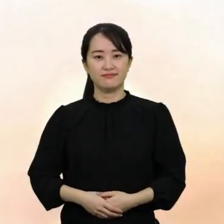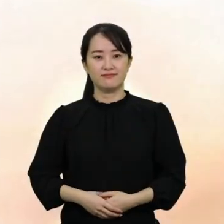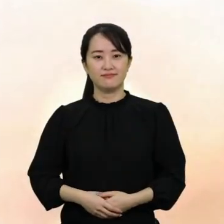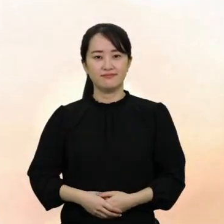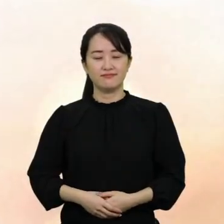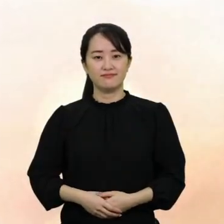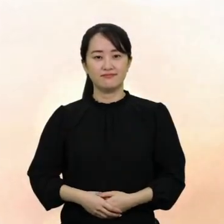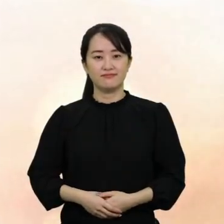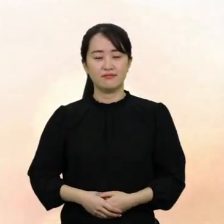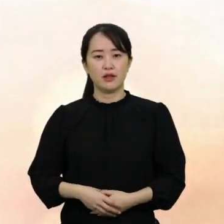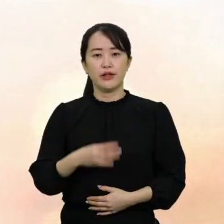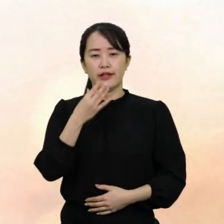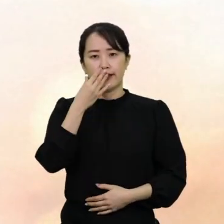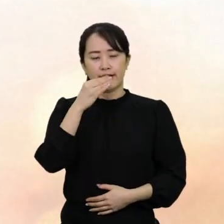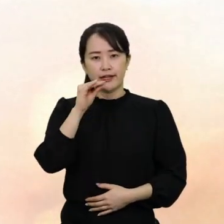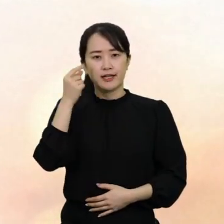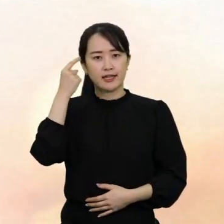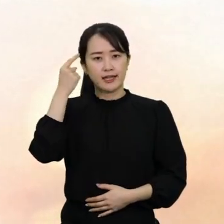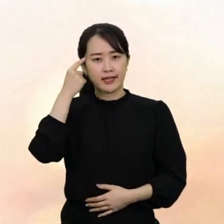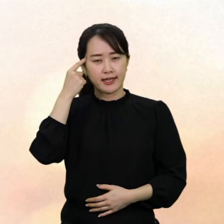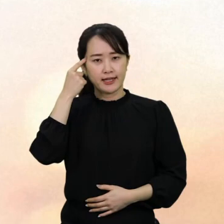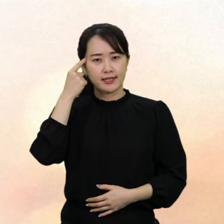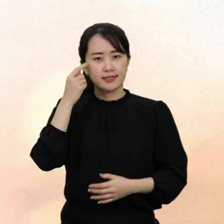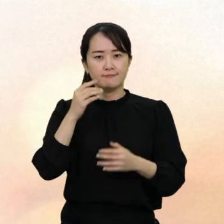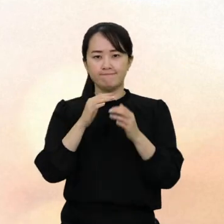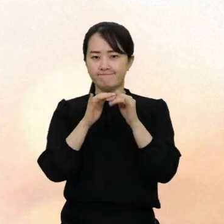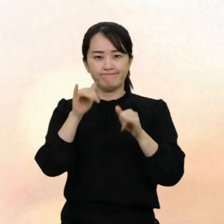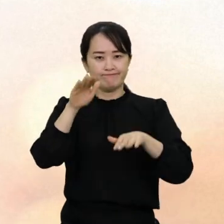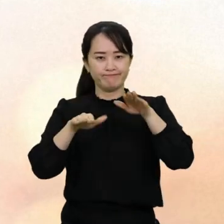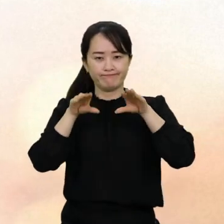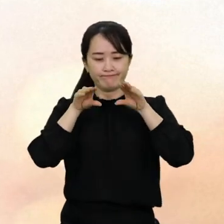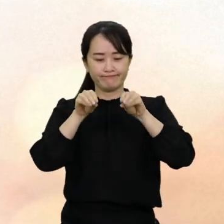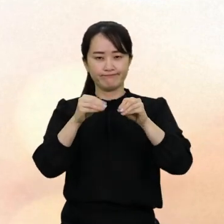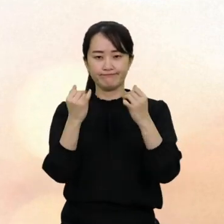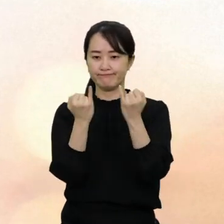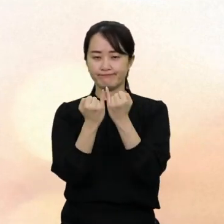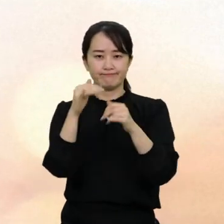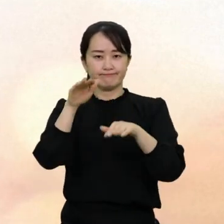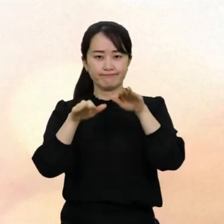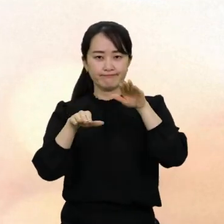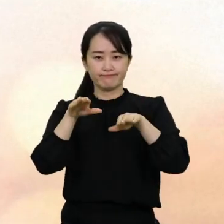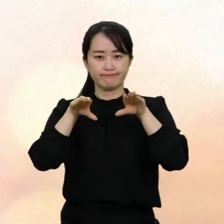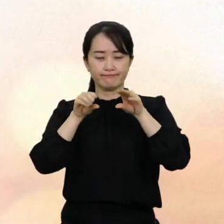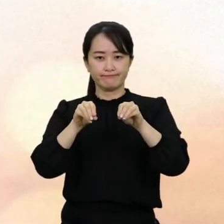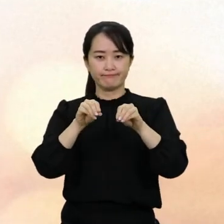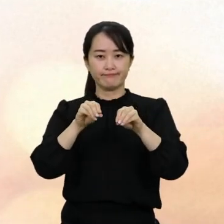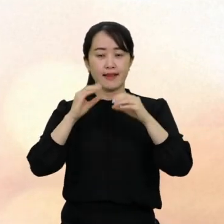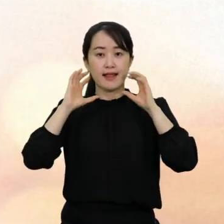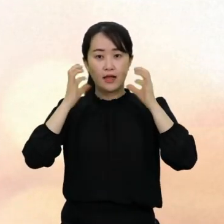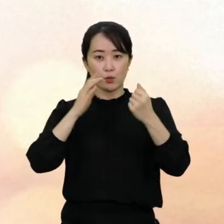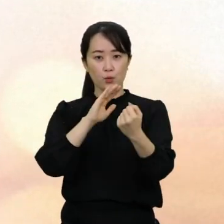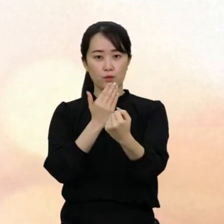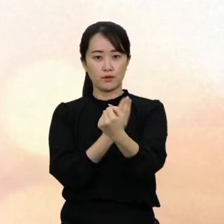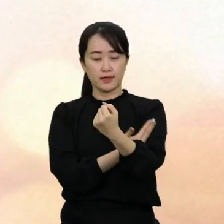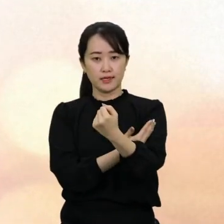우리가 당연하게 여기는 인종차별 금지, 여성차별 금지, 아동의 권리,